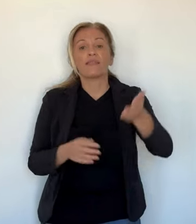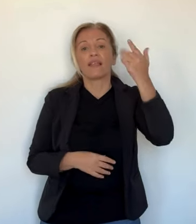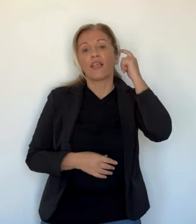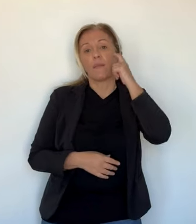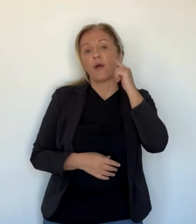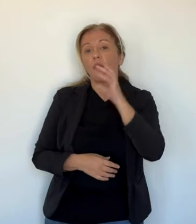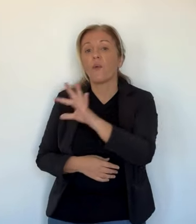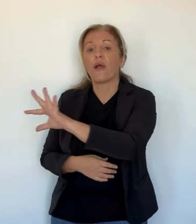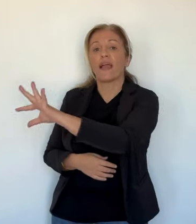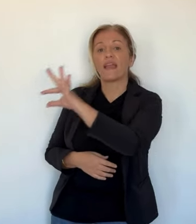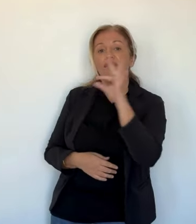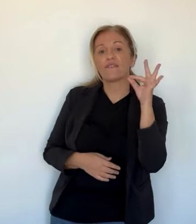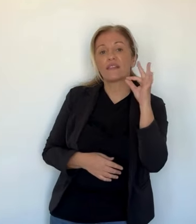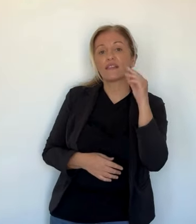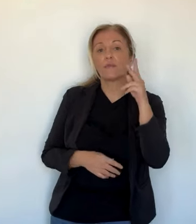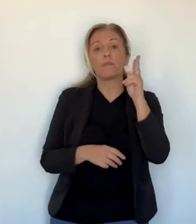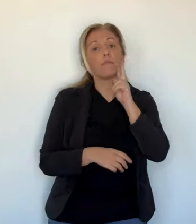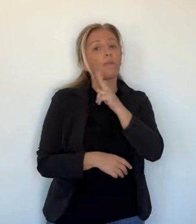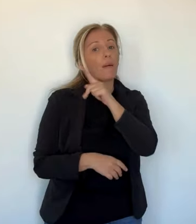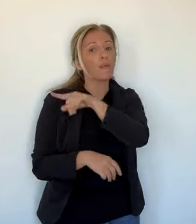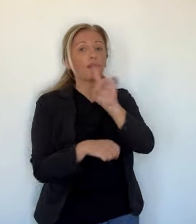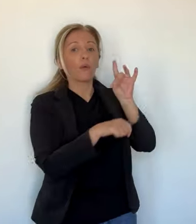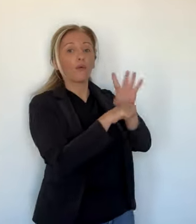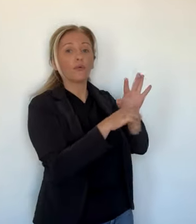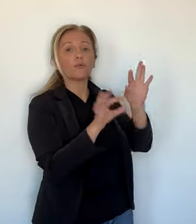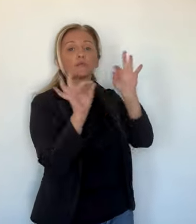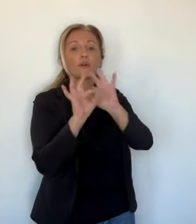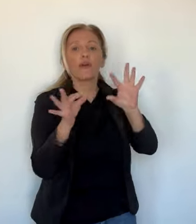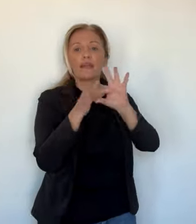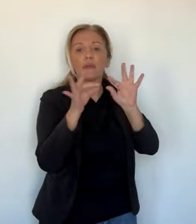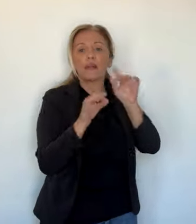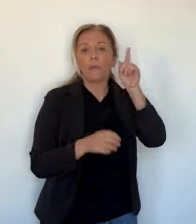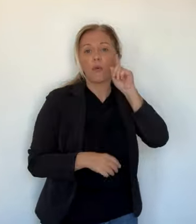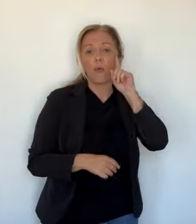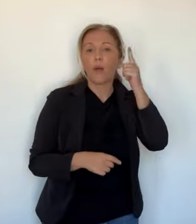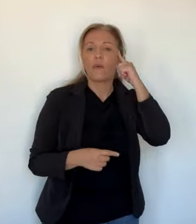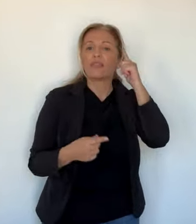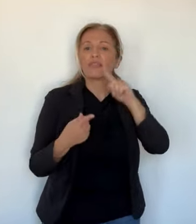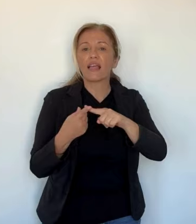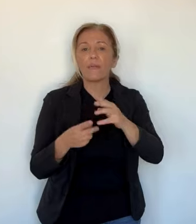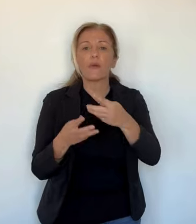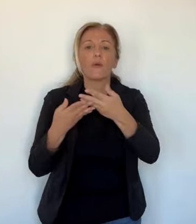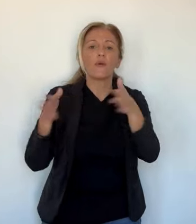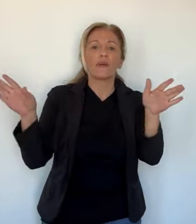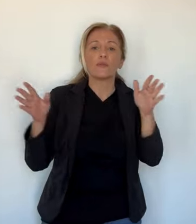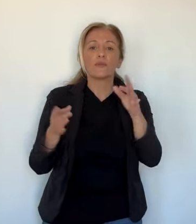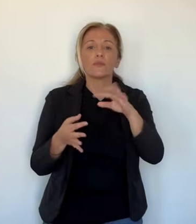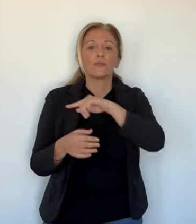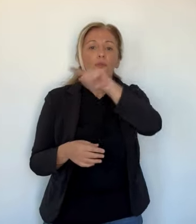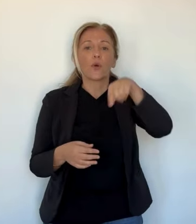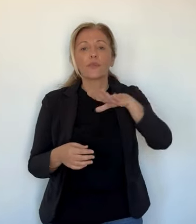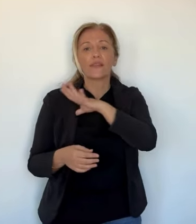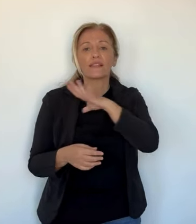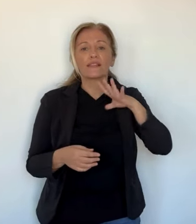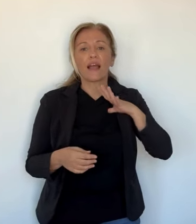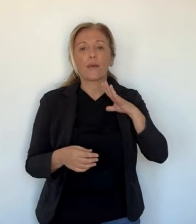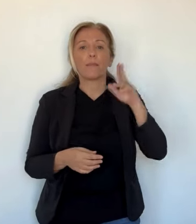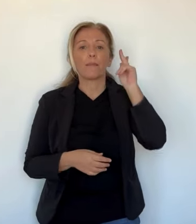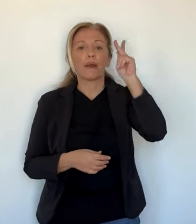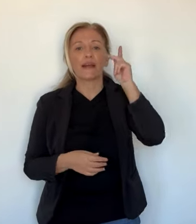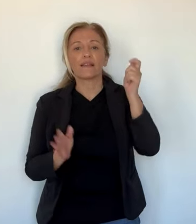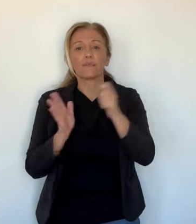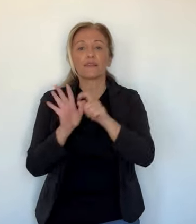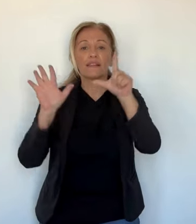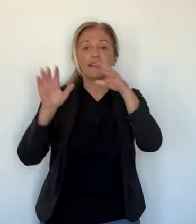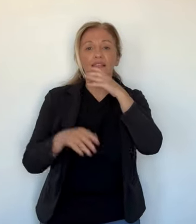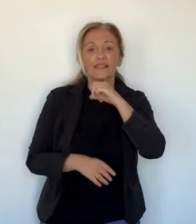il avait décliné l'invitation d'Emmanuel Macron pour la réouverture de la cathédrale Notre-Dame de Paris, prévue le 7 décembre prochain, sans en